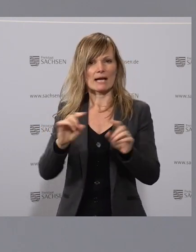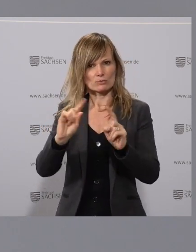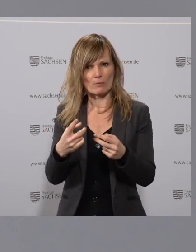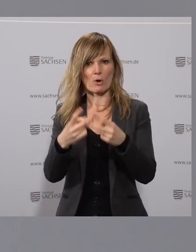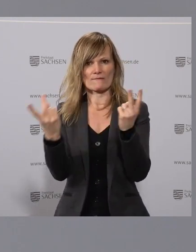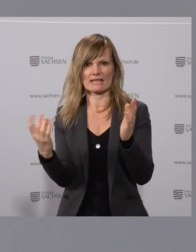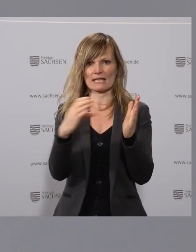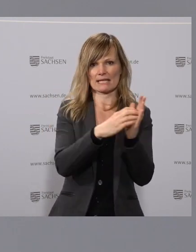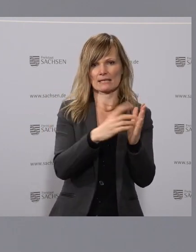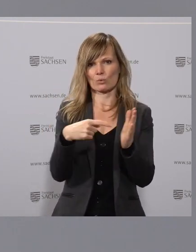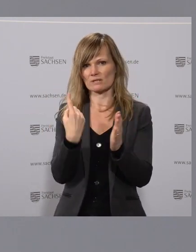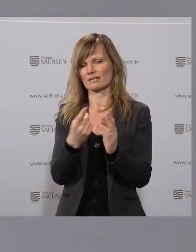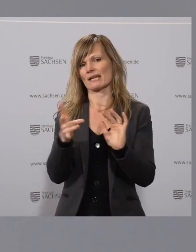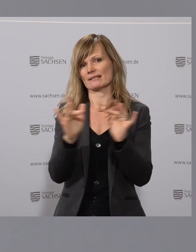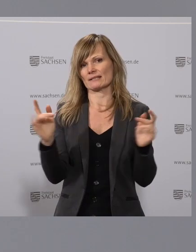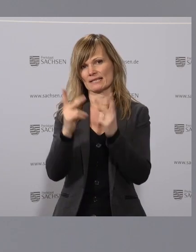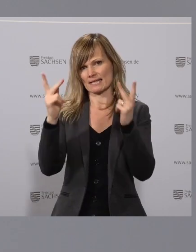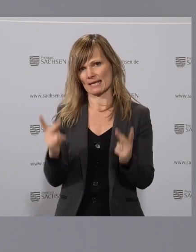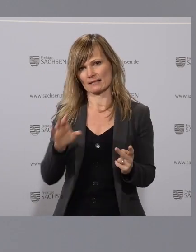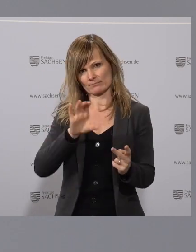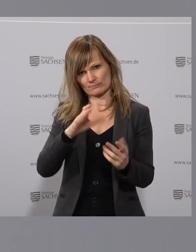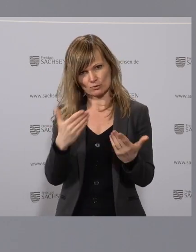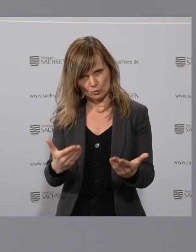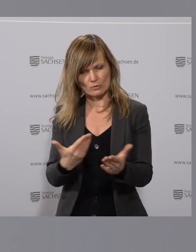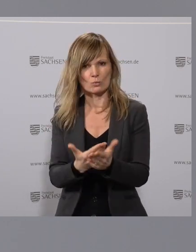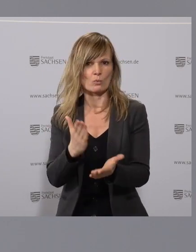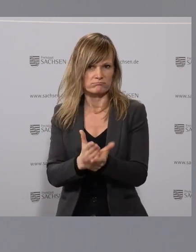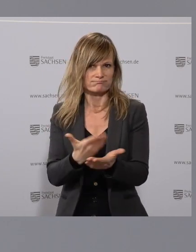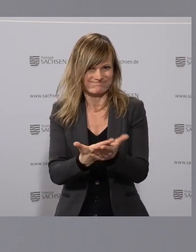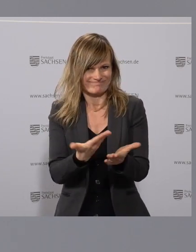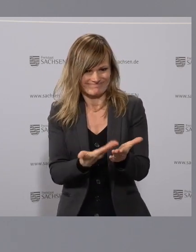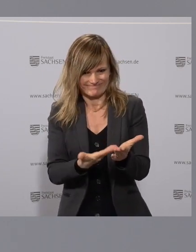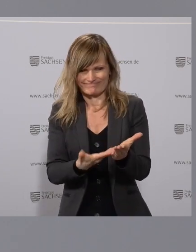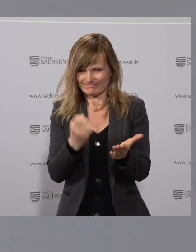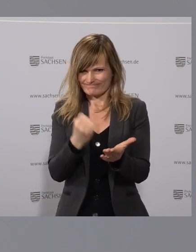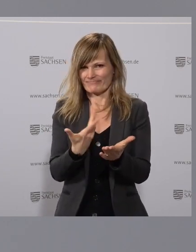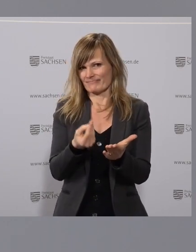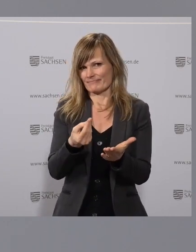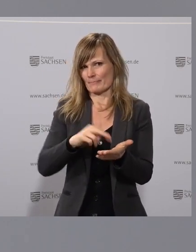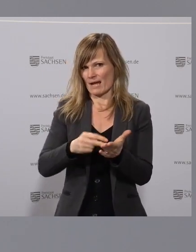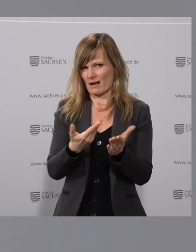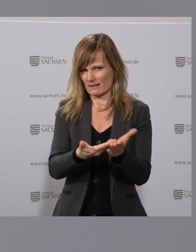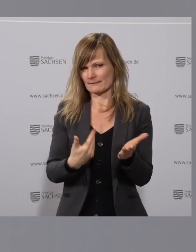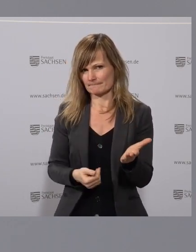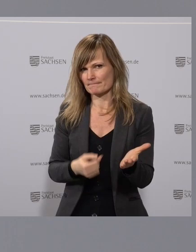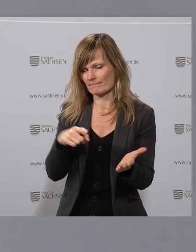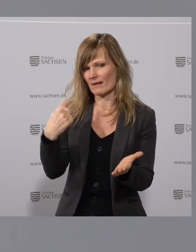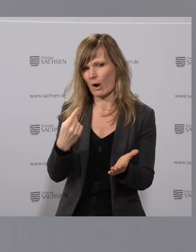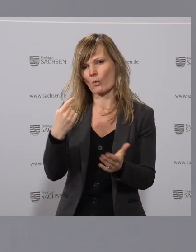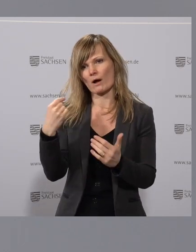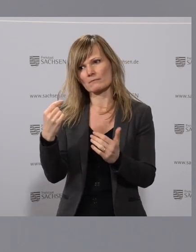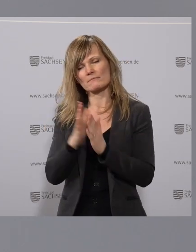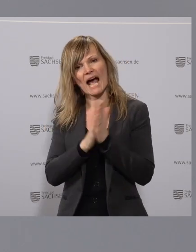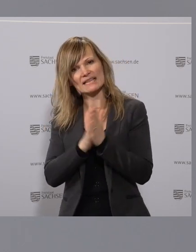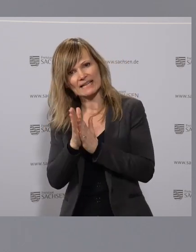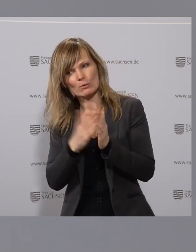veröffentlichen auf unserer Internetseite. Das ist jetzt das endgültige Papier, was wir vorgesehen haben. Und das waren auch die Anregungen, die wir